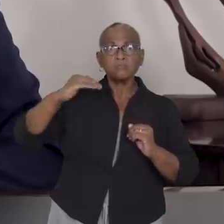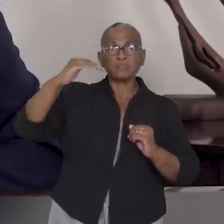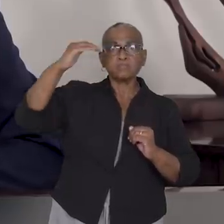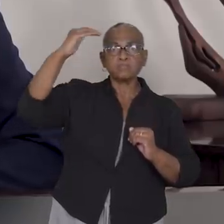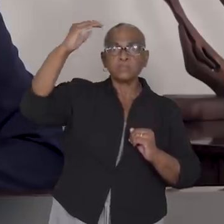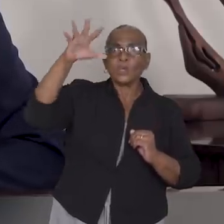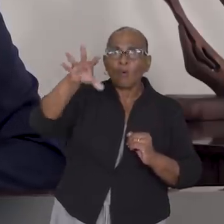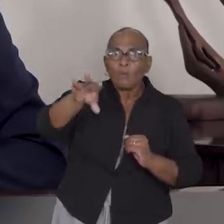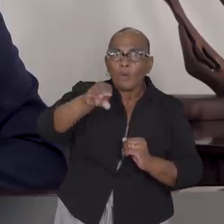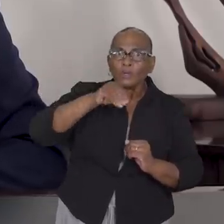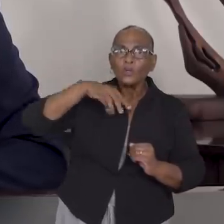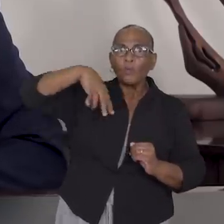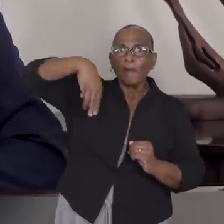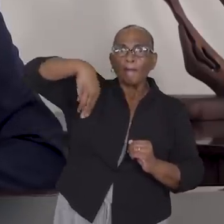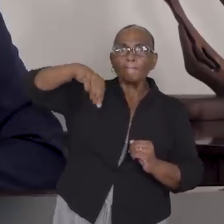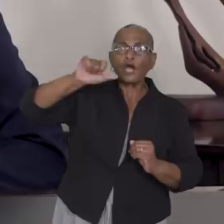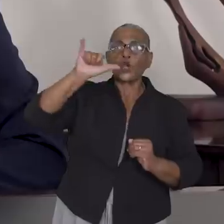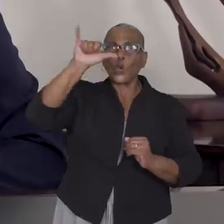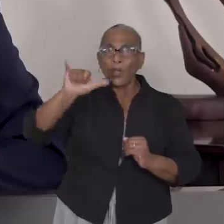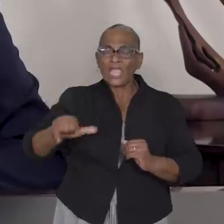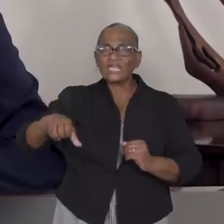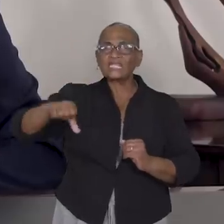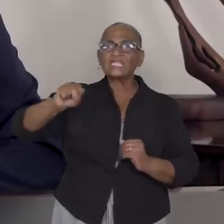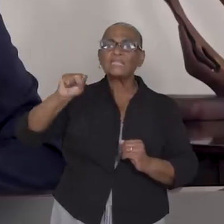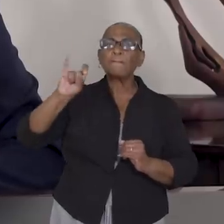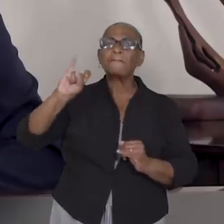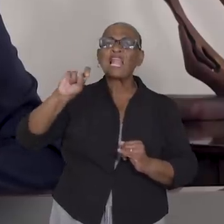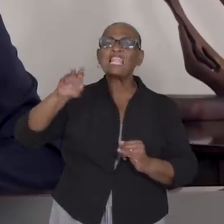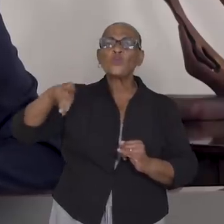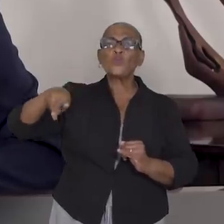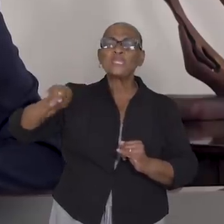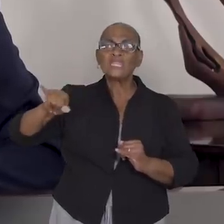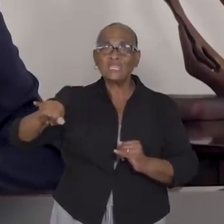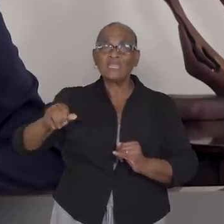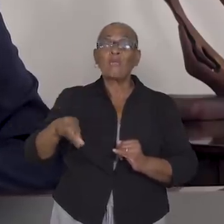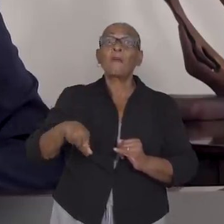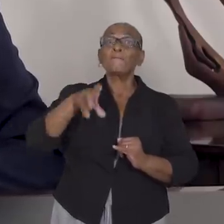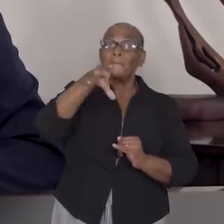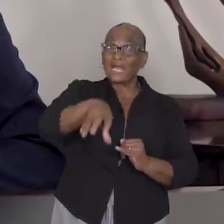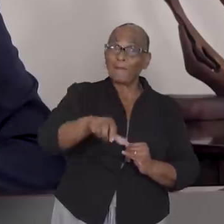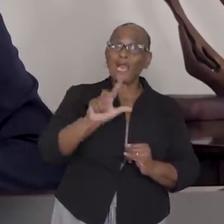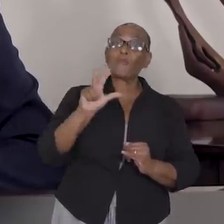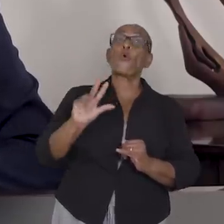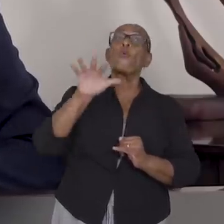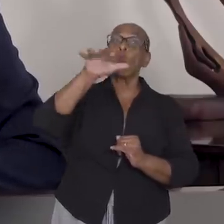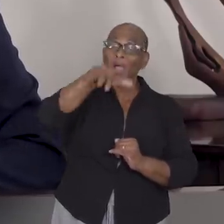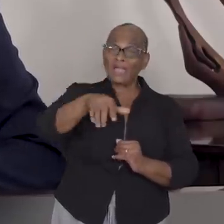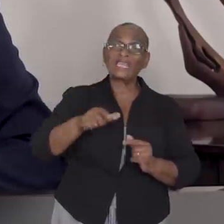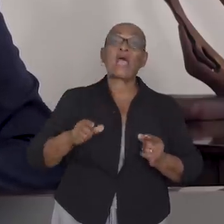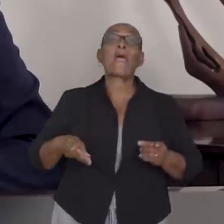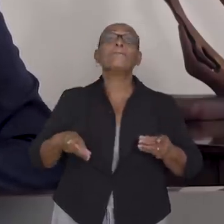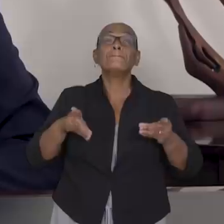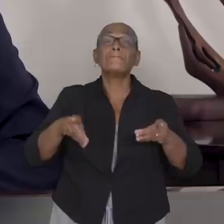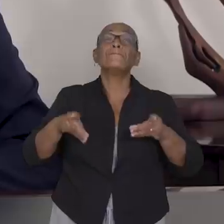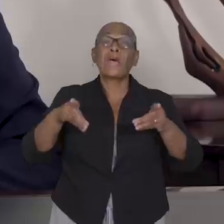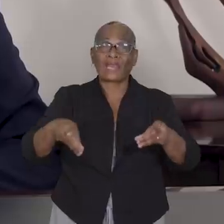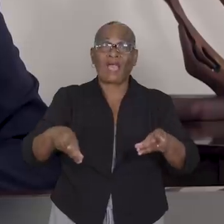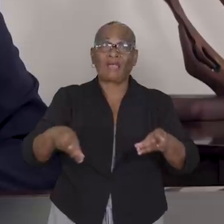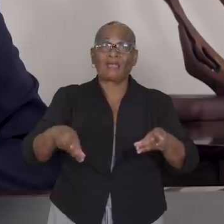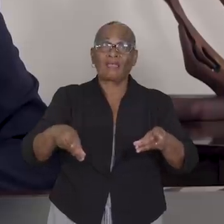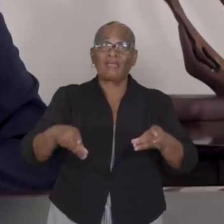waargenomen in Marwijn, Sipaliwini, Paramaribo, Wanika en Para.